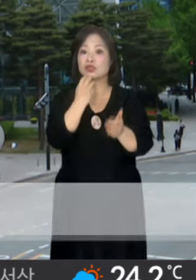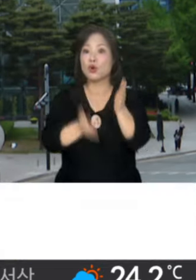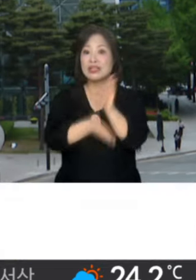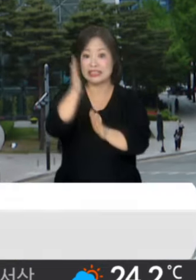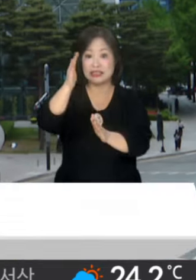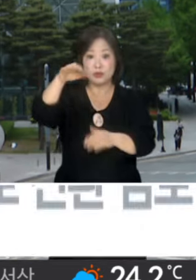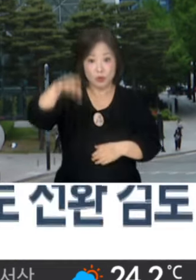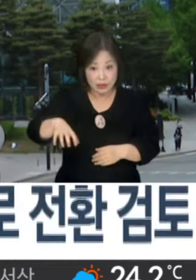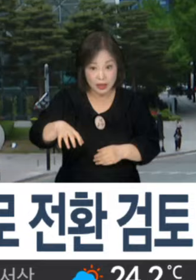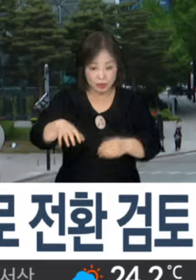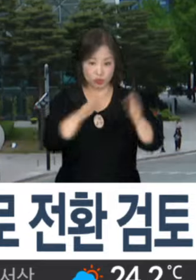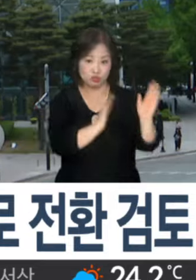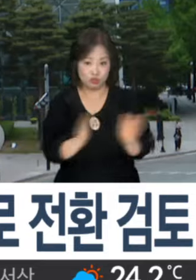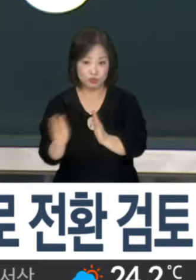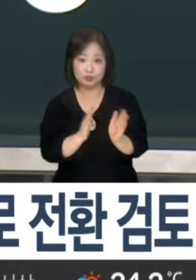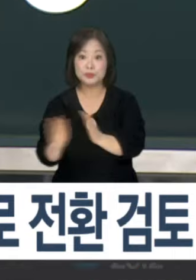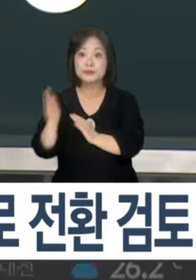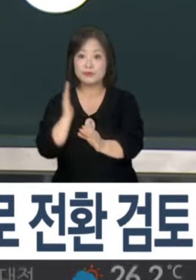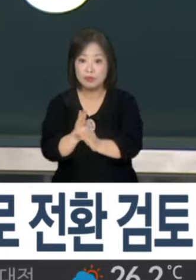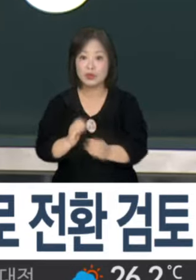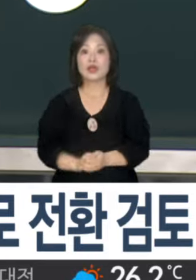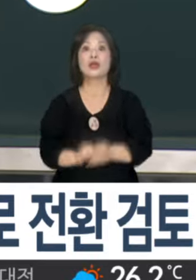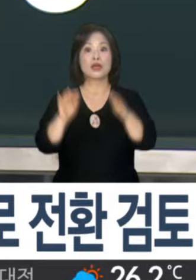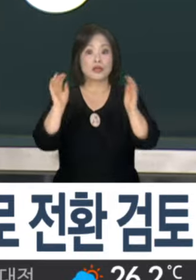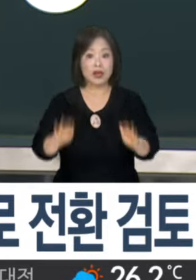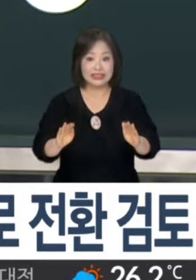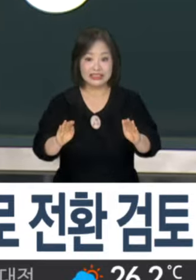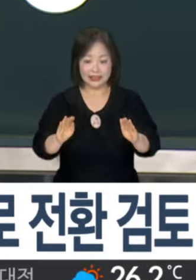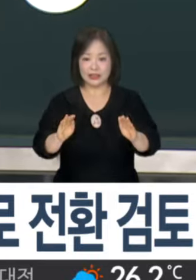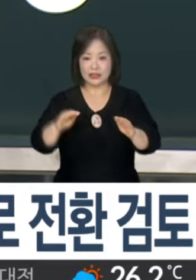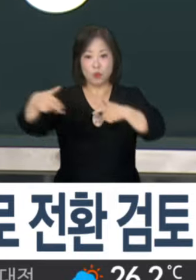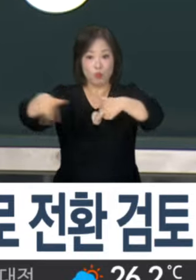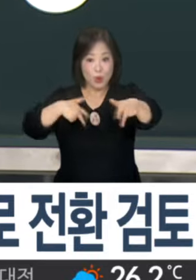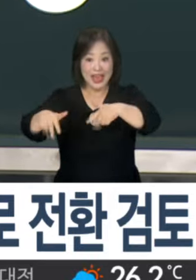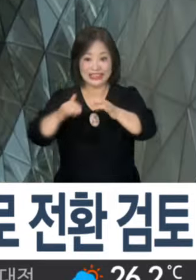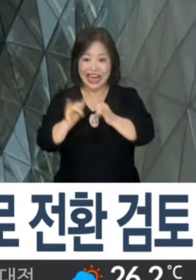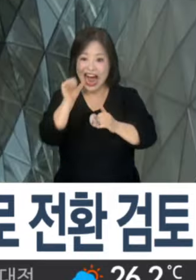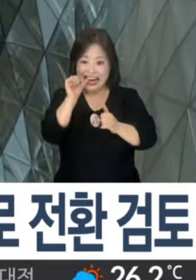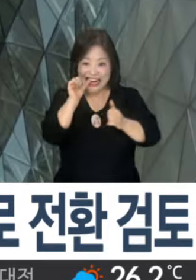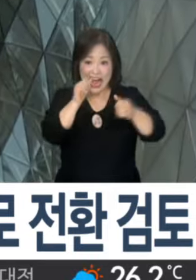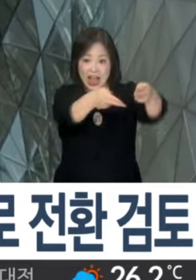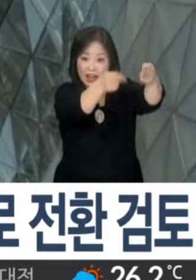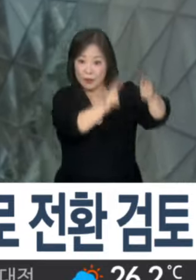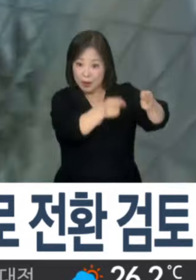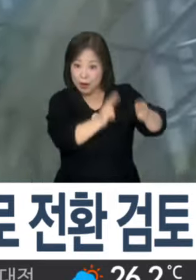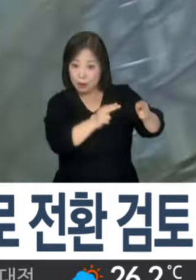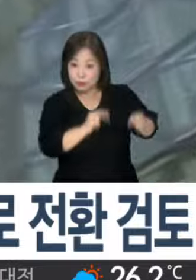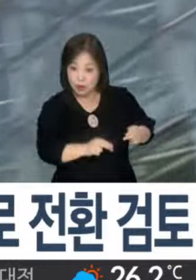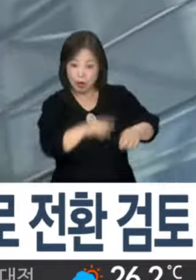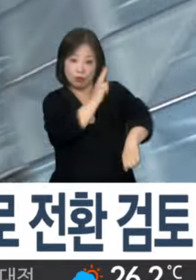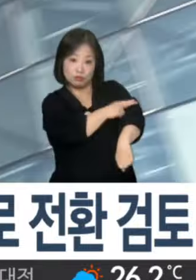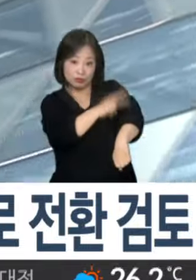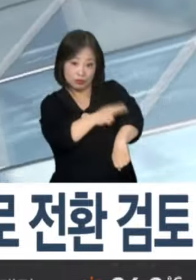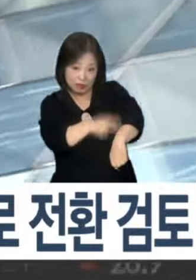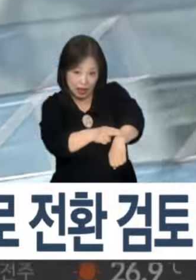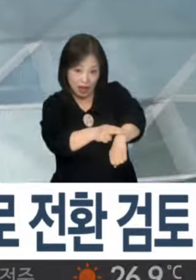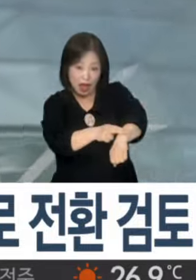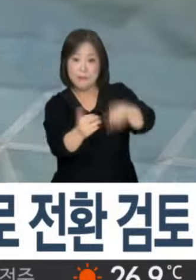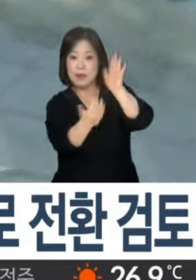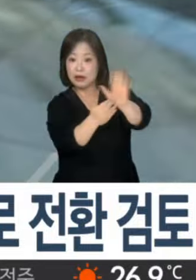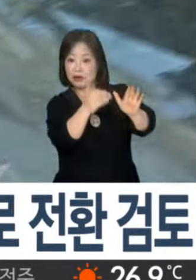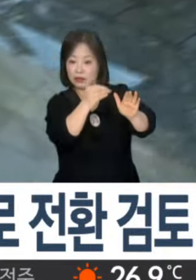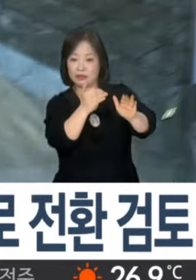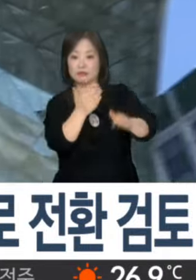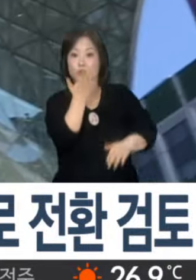곧바로 대책 마련에 들어갔습니다. 현재 설치된 보행자용 가드레일은 보행자의 무단횡단 등을 막기 위해 설치돼